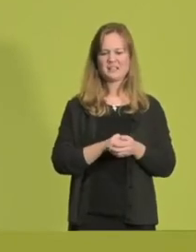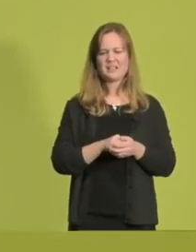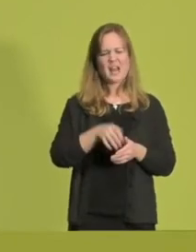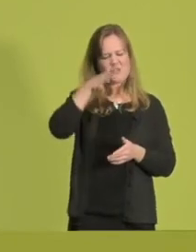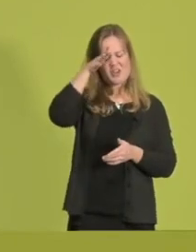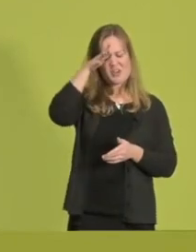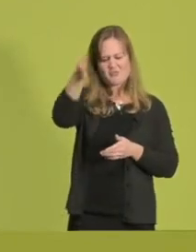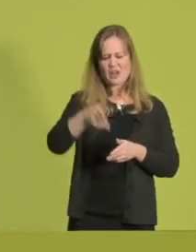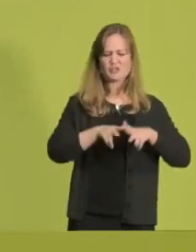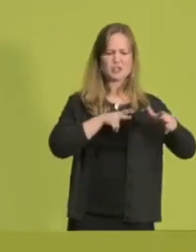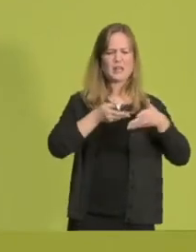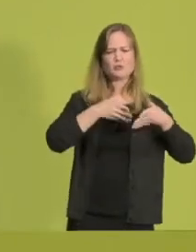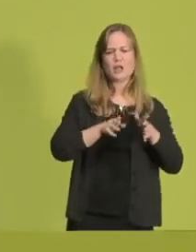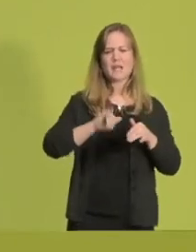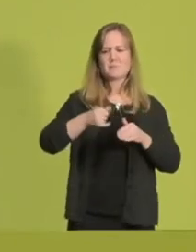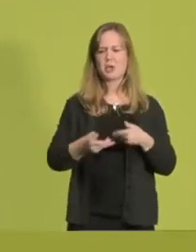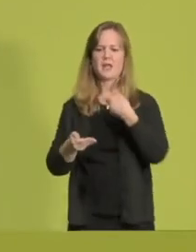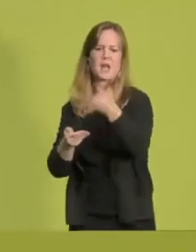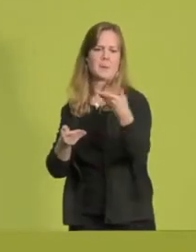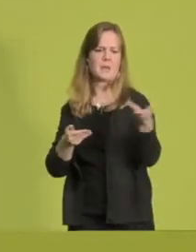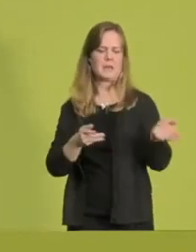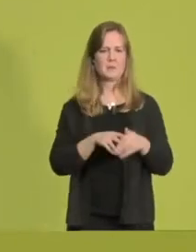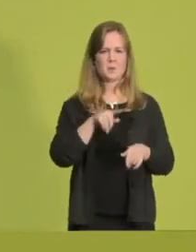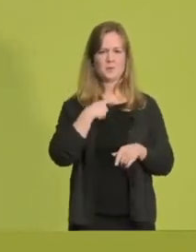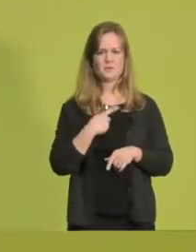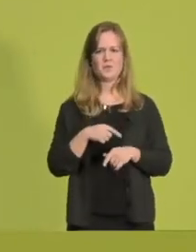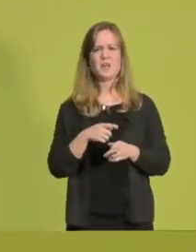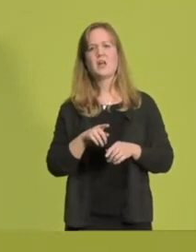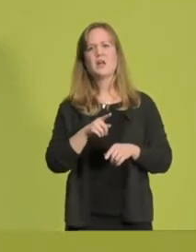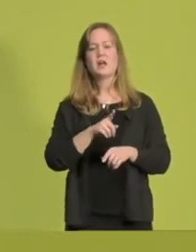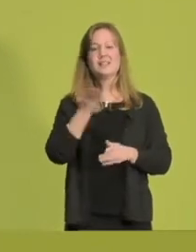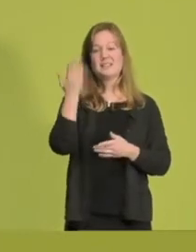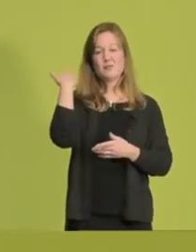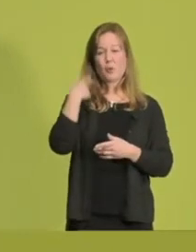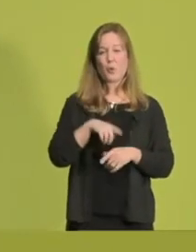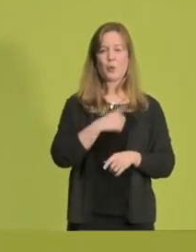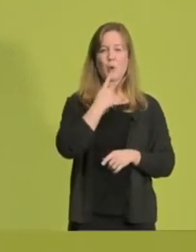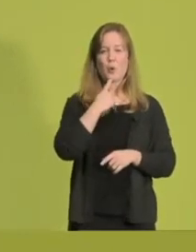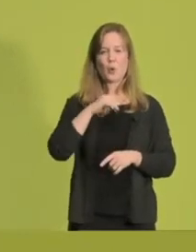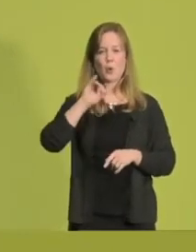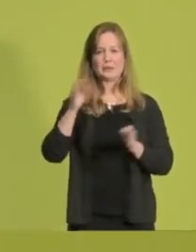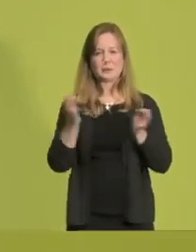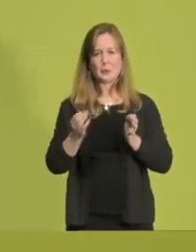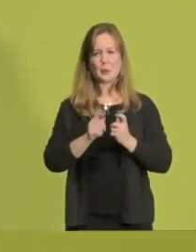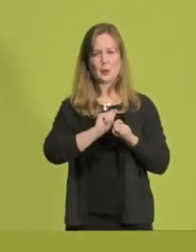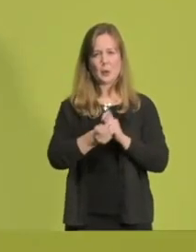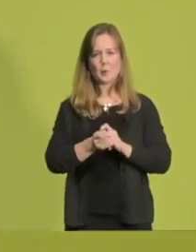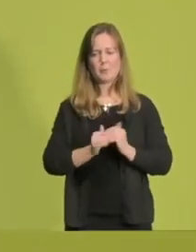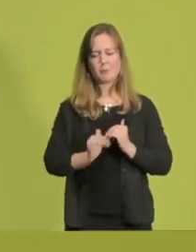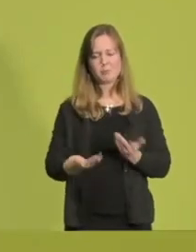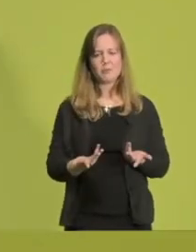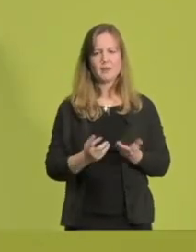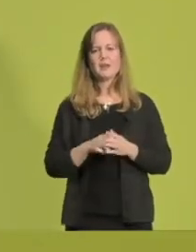Umgehungsstraßenprojekte wieder geschickt, die wir rot-grün auf Eis gelegt hatten. Das wurde weiter geplant und diese wichtige Sauerland